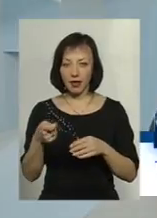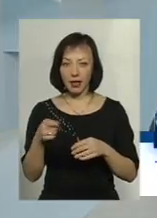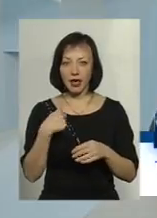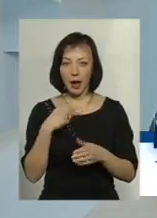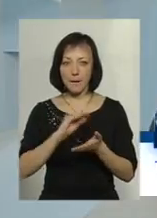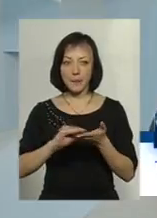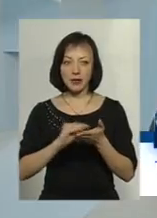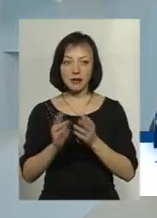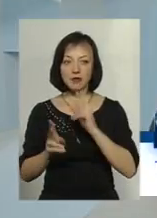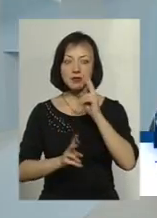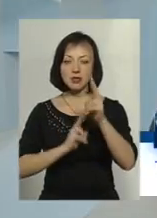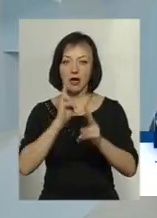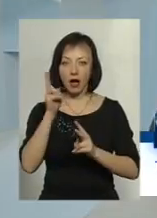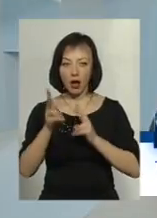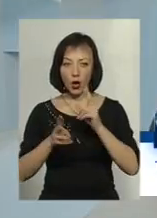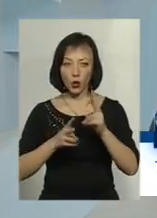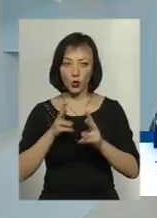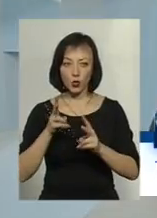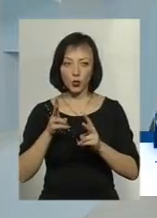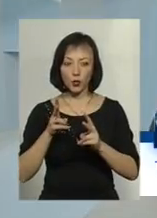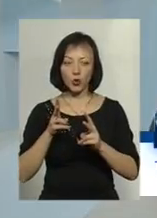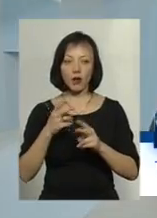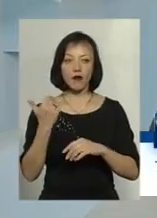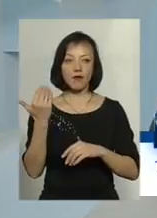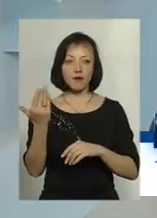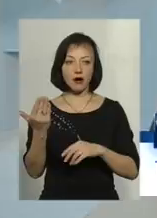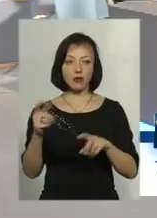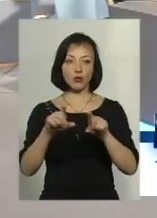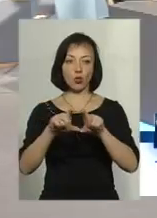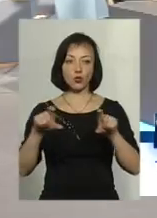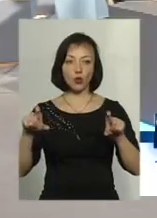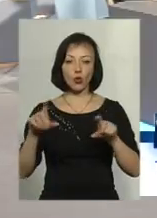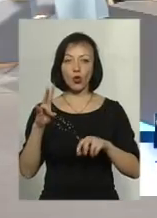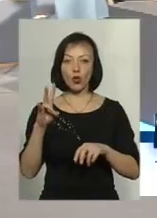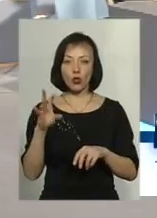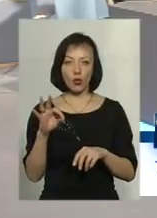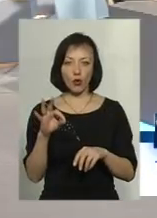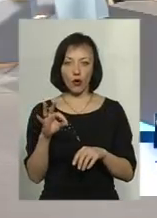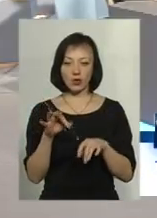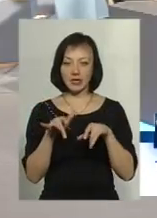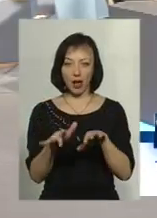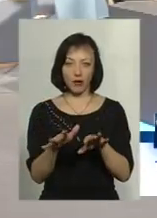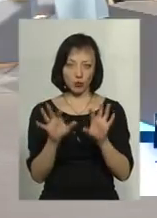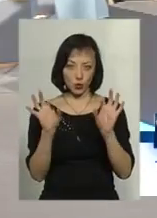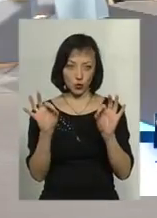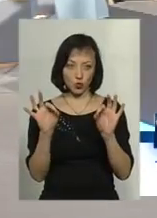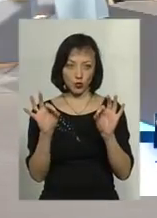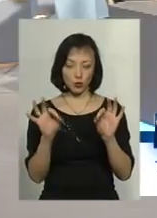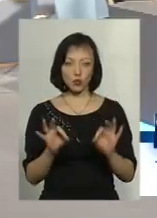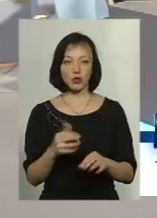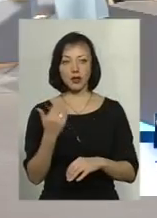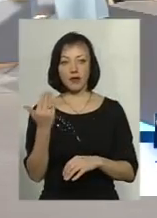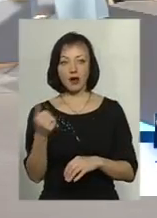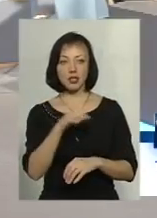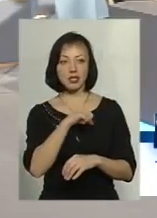скаргу в вашу контору, але міри ніхто не приймає. Тим паче, що самі ж